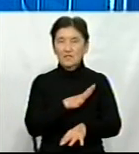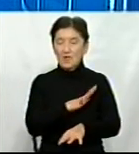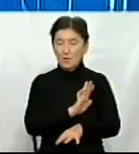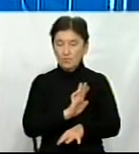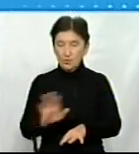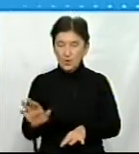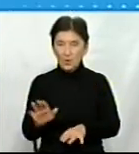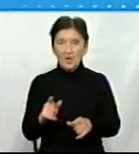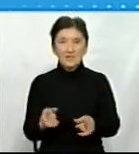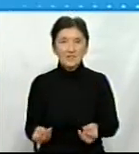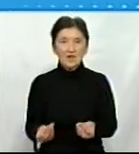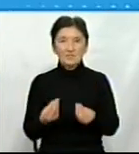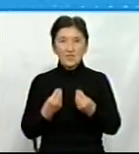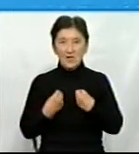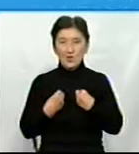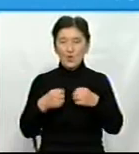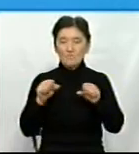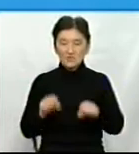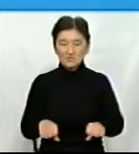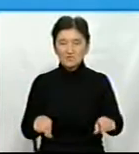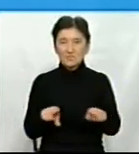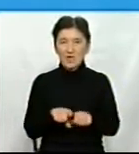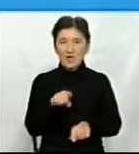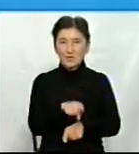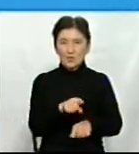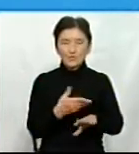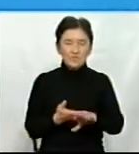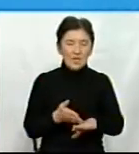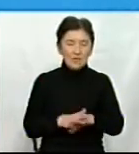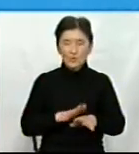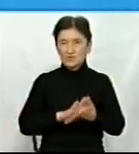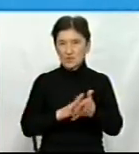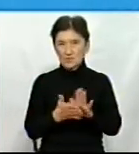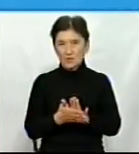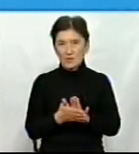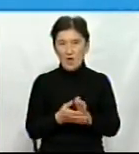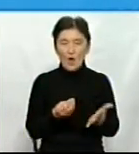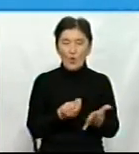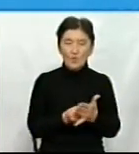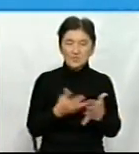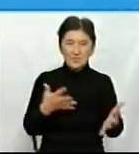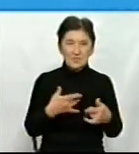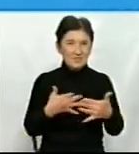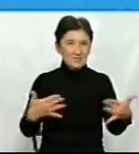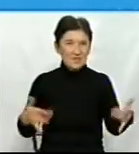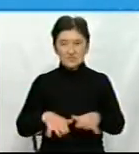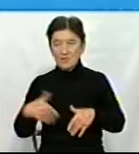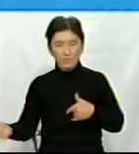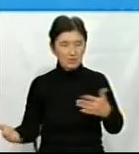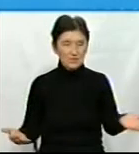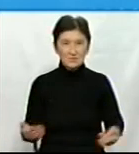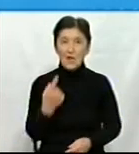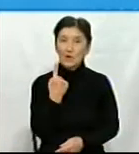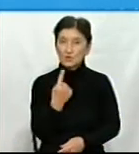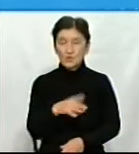І це дало нам можливість оцю ситуацію складну оцінити з різних позицій. З одного боку,